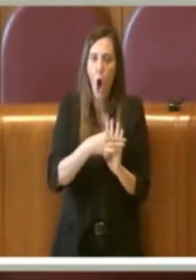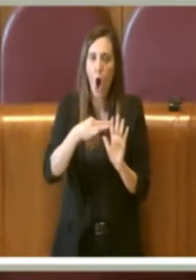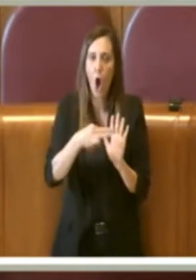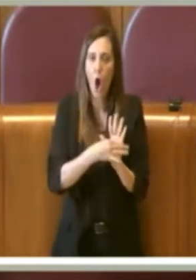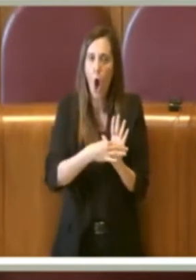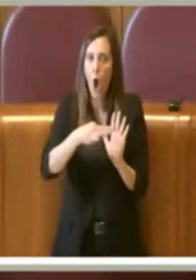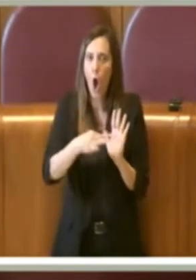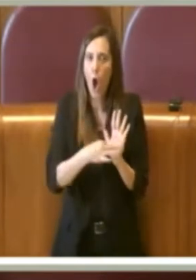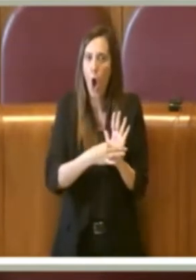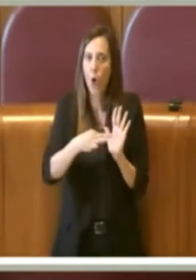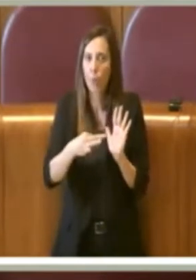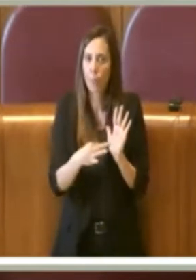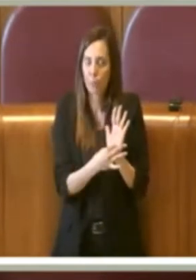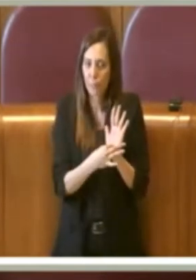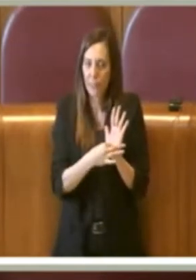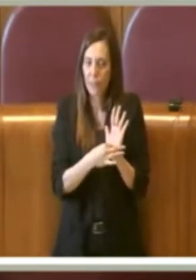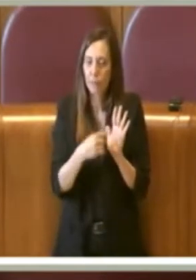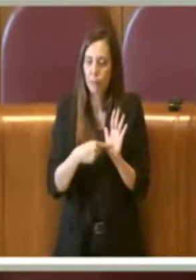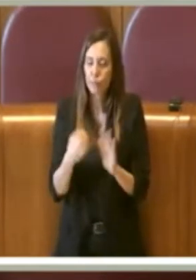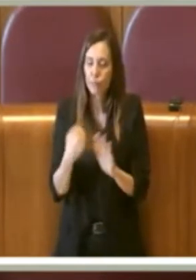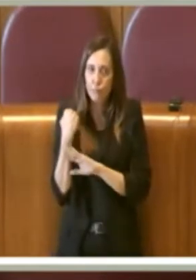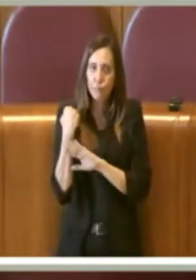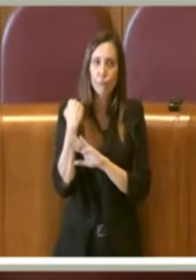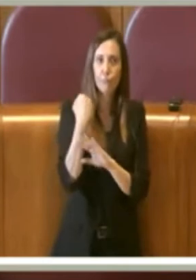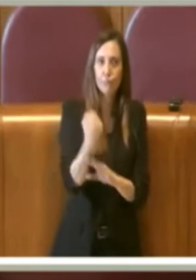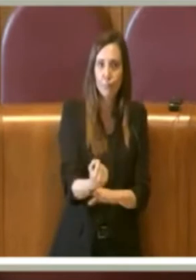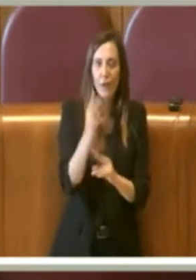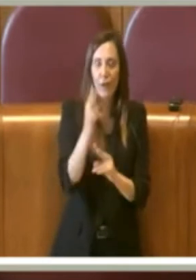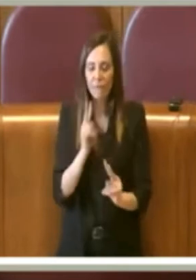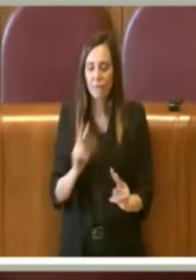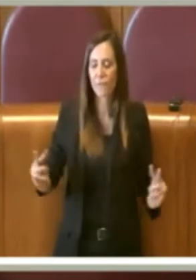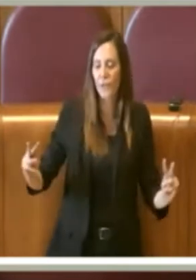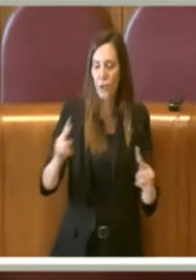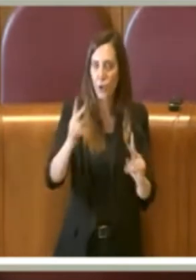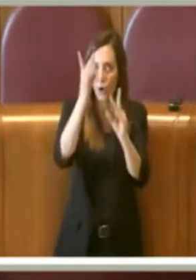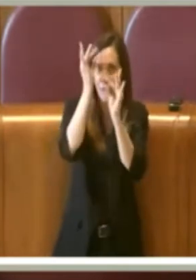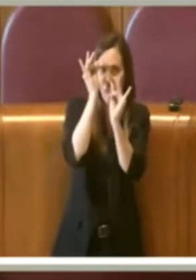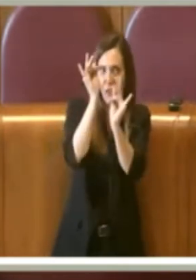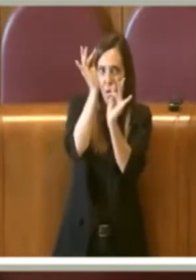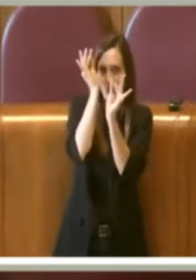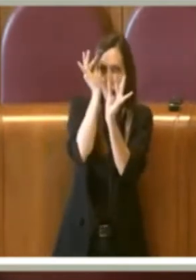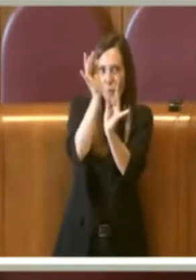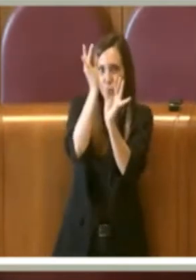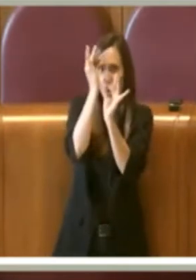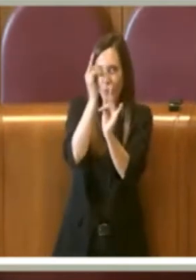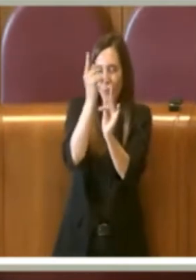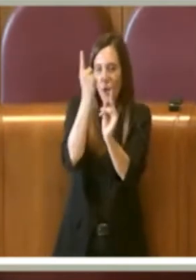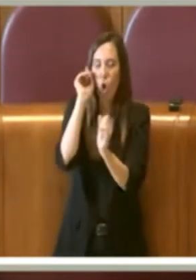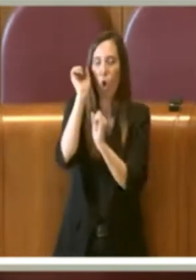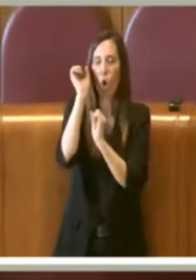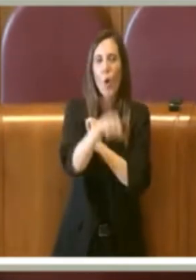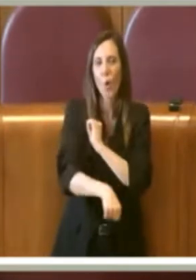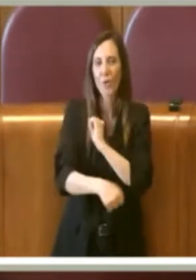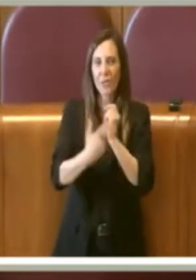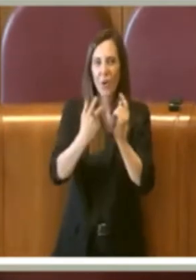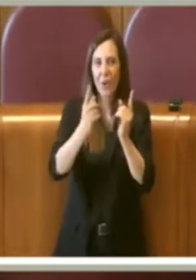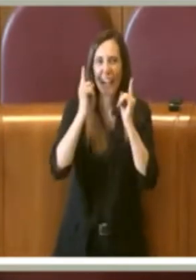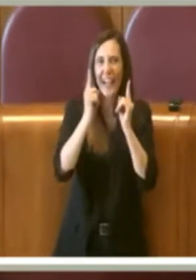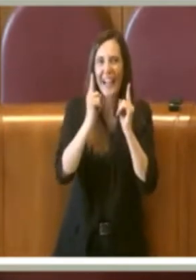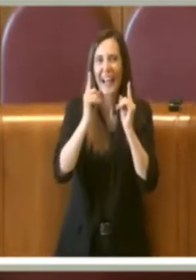in qualche modo sostengono la visione, la filosofia contro i cambiamenti climatici, perciò